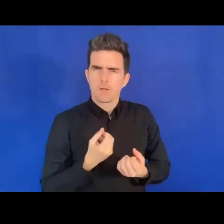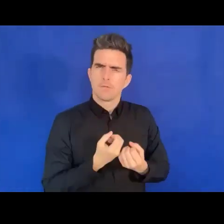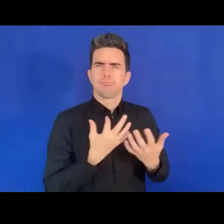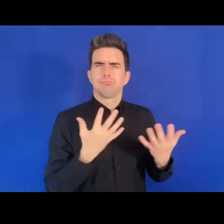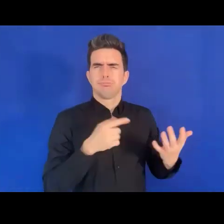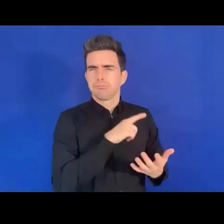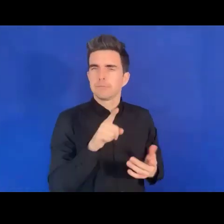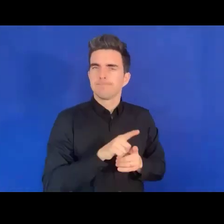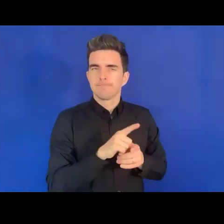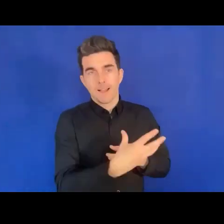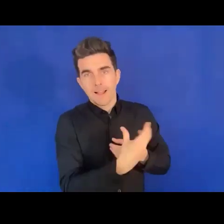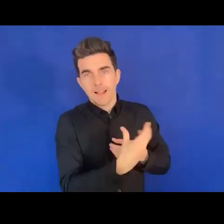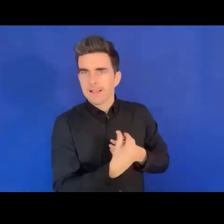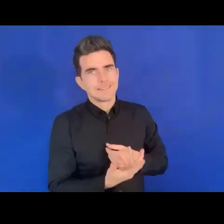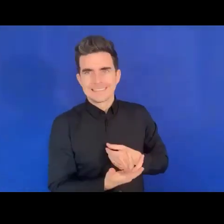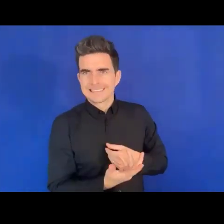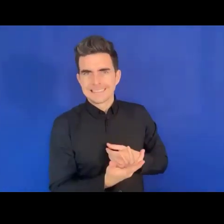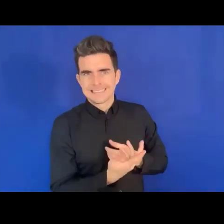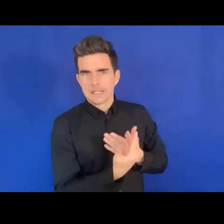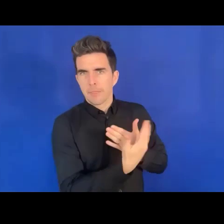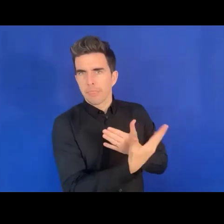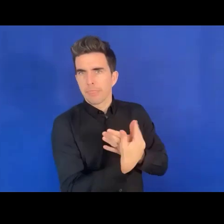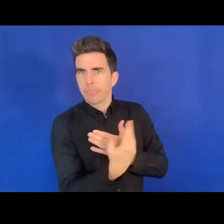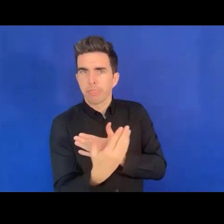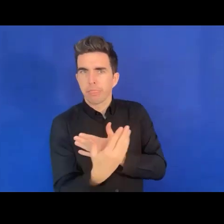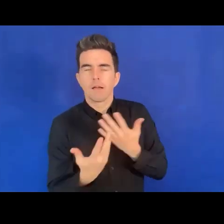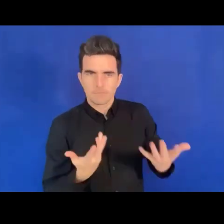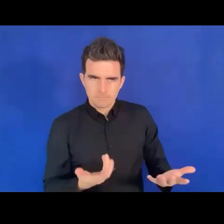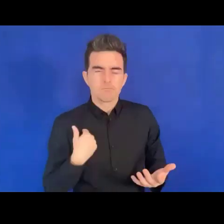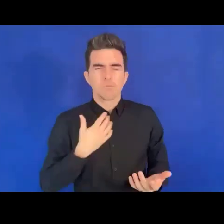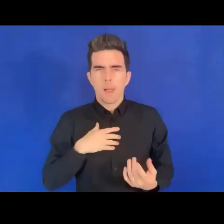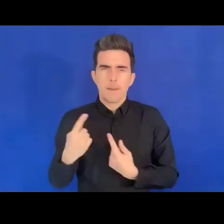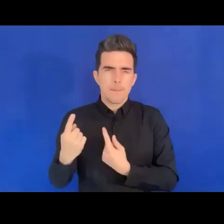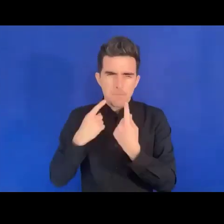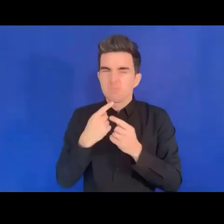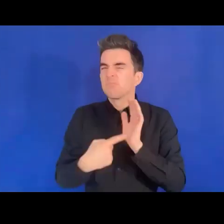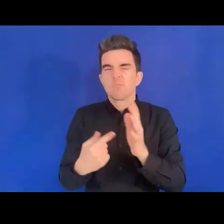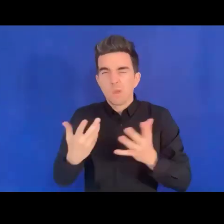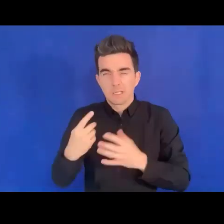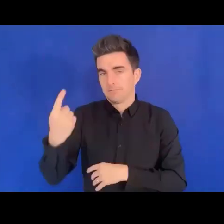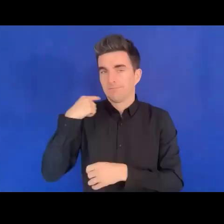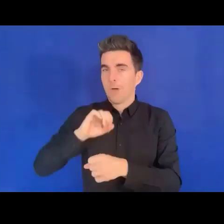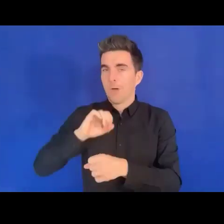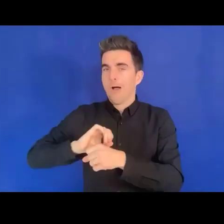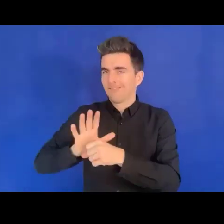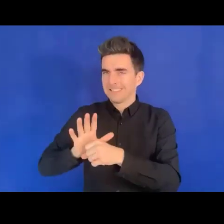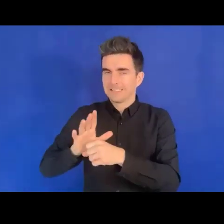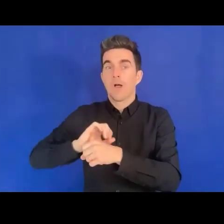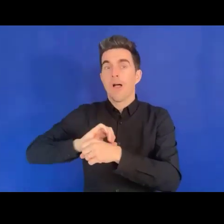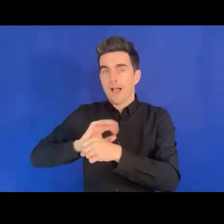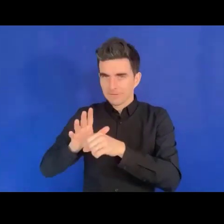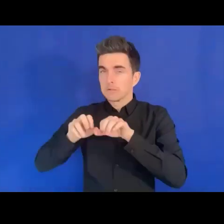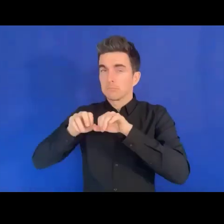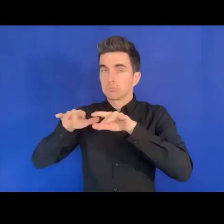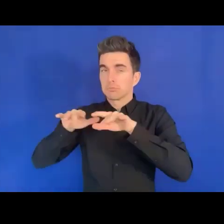'il y avait des soucis. On ne voulait pas nous emmener dans des hôpitaux parce qu'on priorisait des gens.